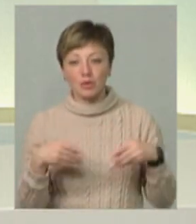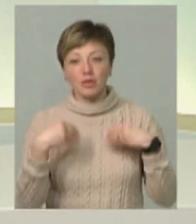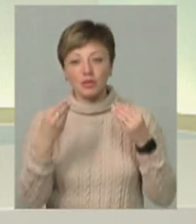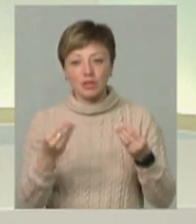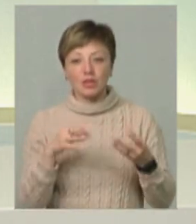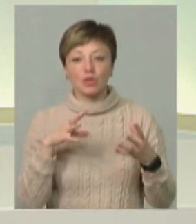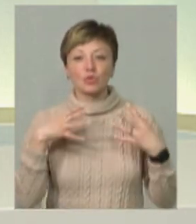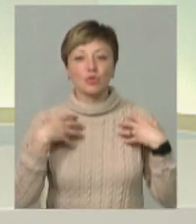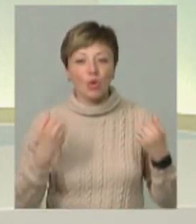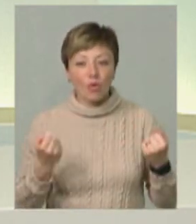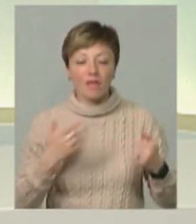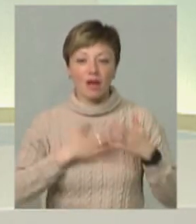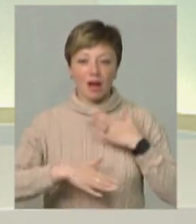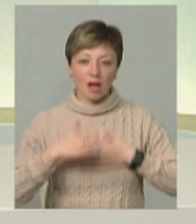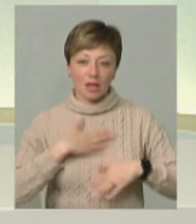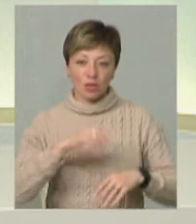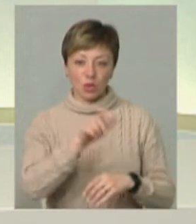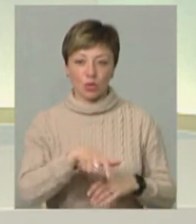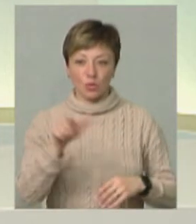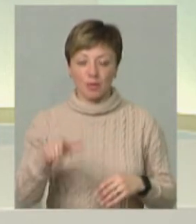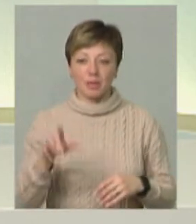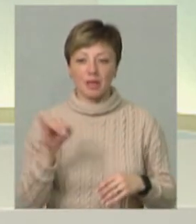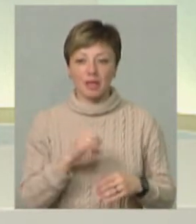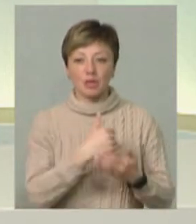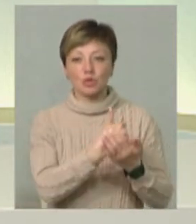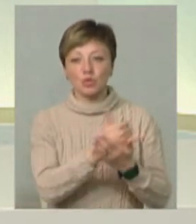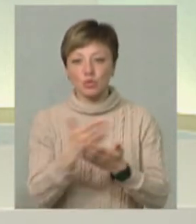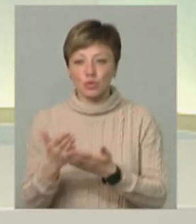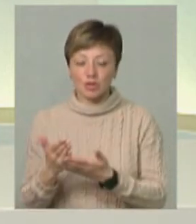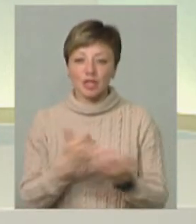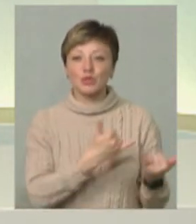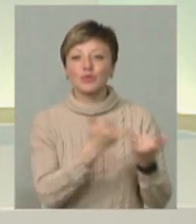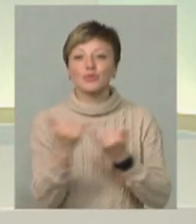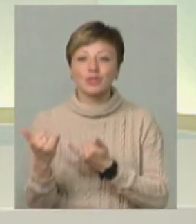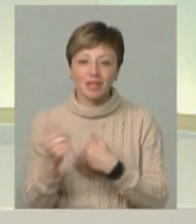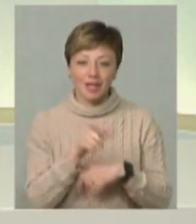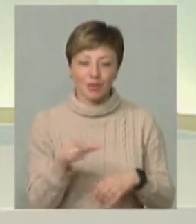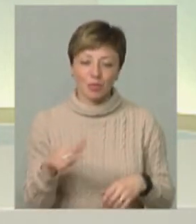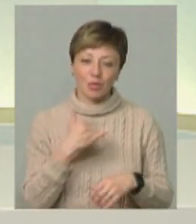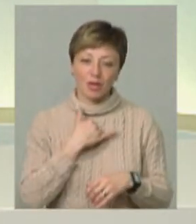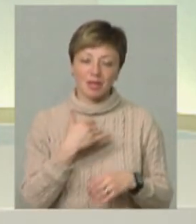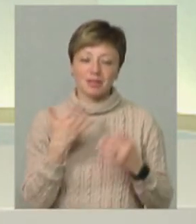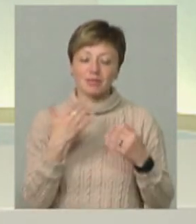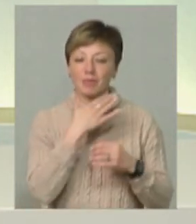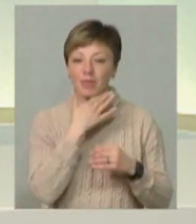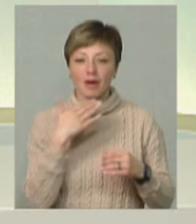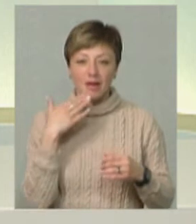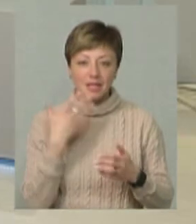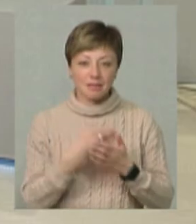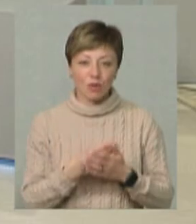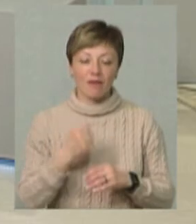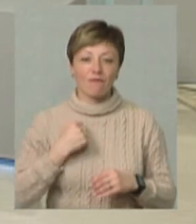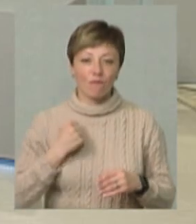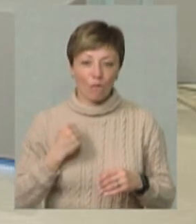здоров'я людям, раді, задоволення і служила людям. І в нас вже велика лінійка сьогодні навіть для своїх